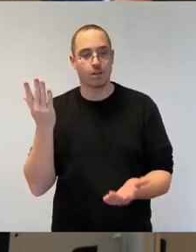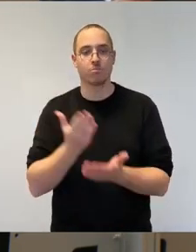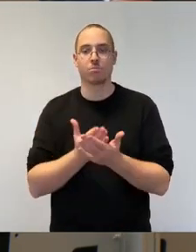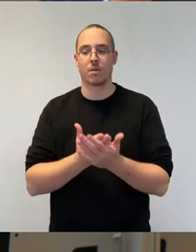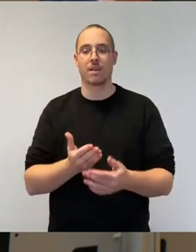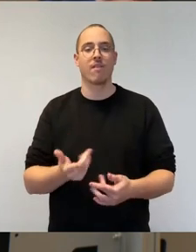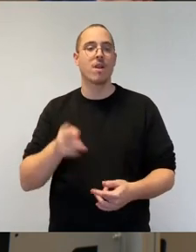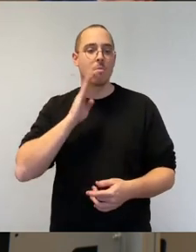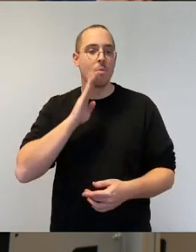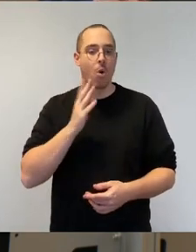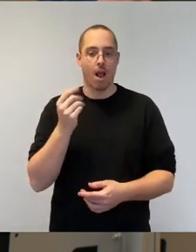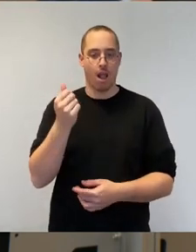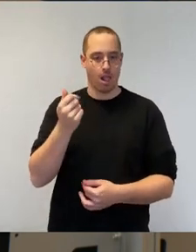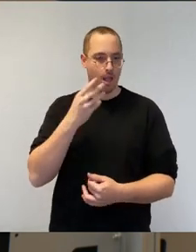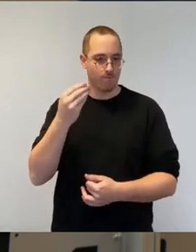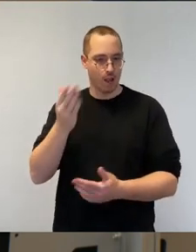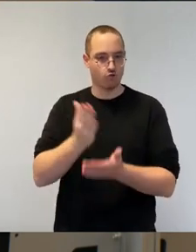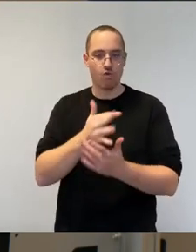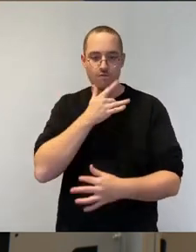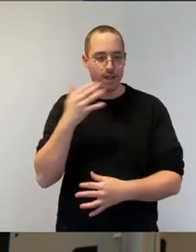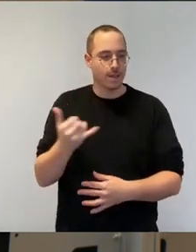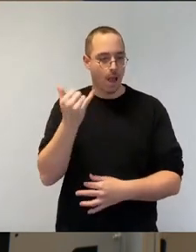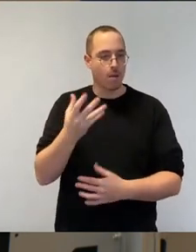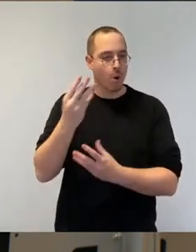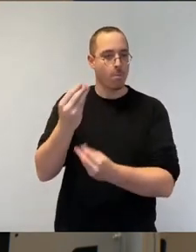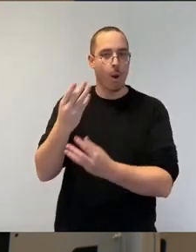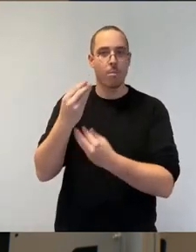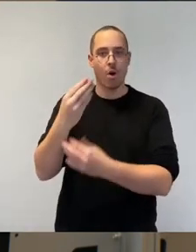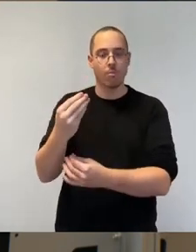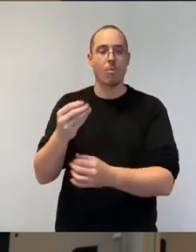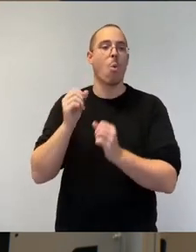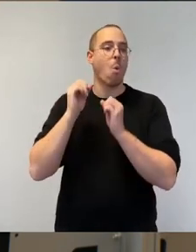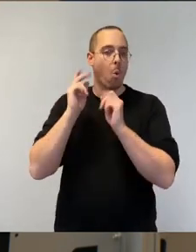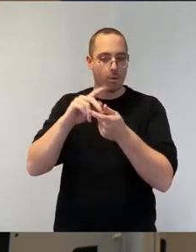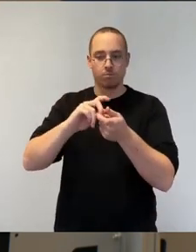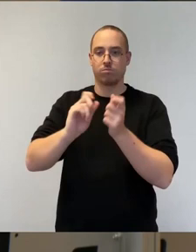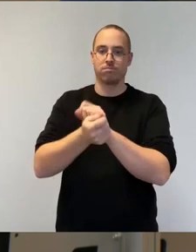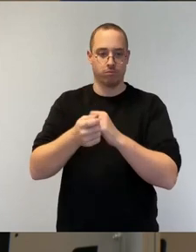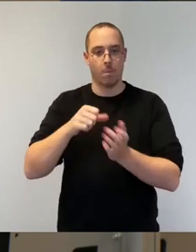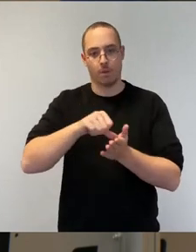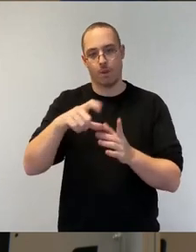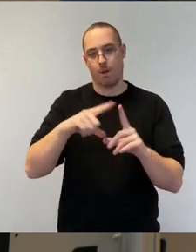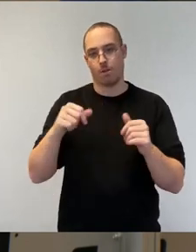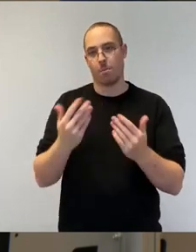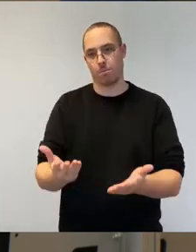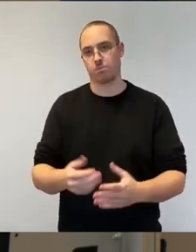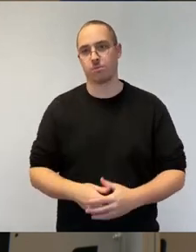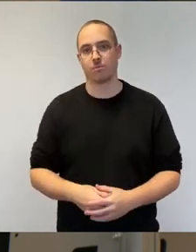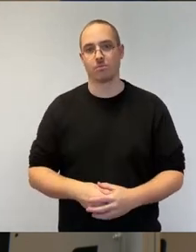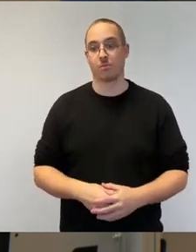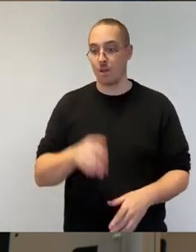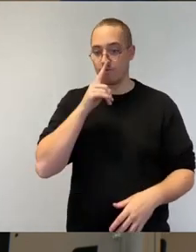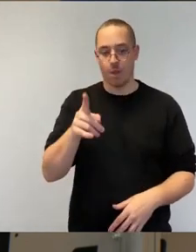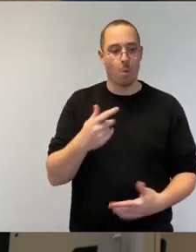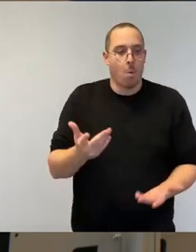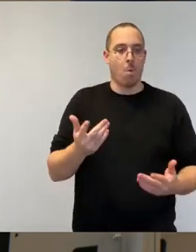zukünftig auch Bezahlkarten bekommen. Wem es zu bequem wird, der macht es sich bequem. Der wird unsere Gesellschaft mit den aktuellen Demografieprognosen auf